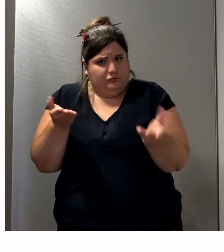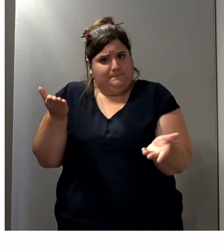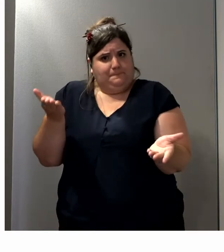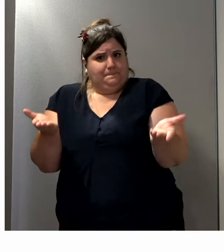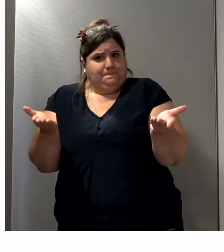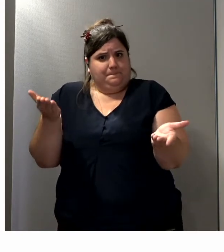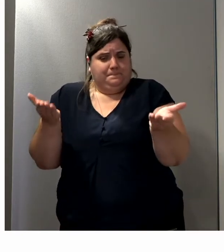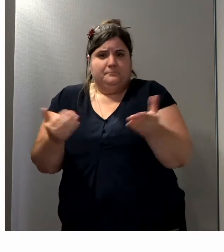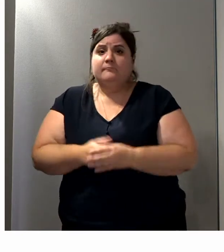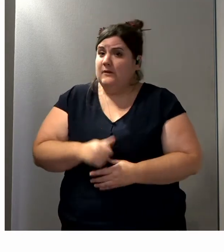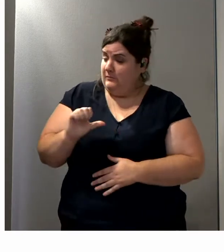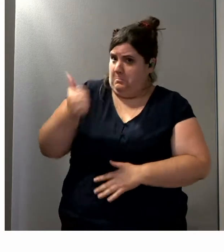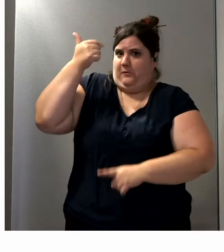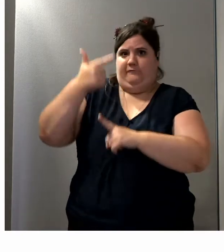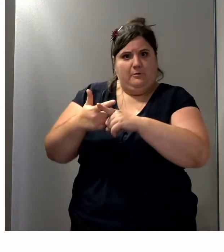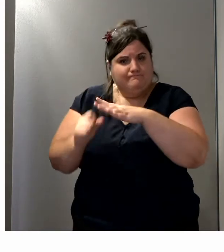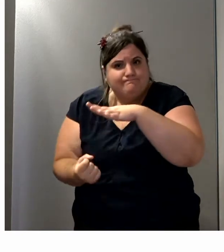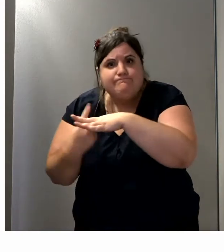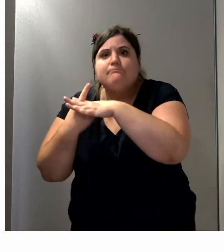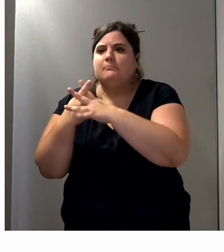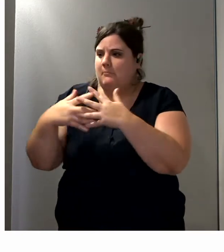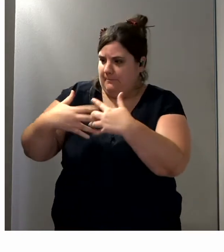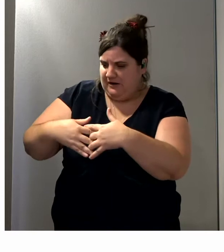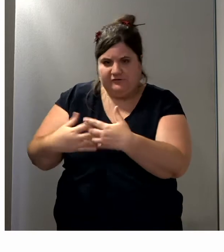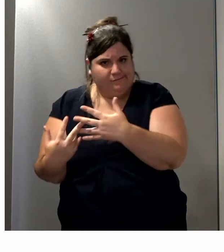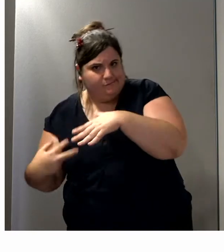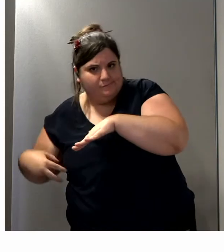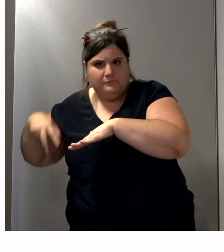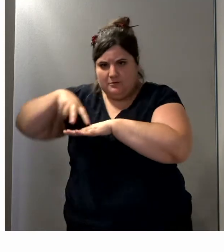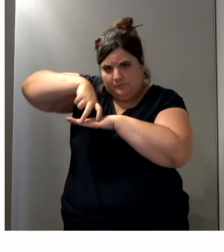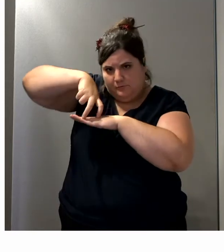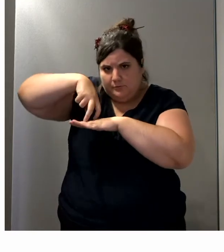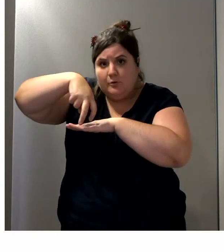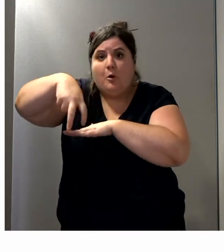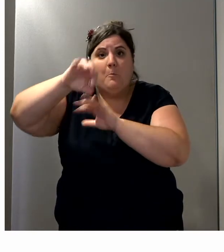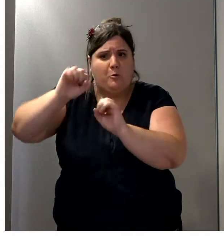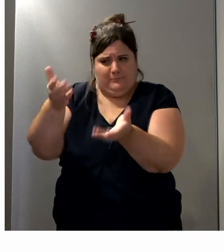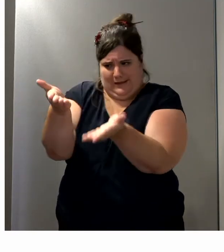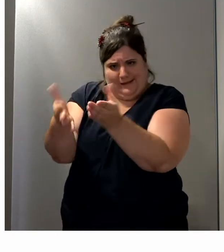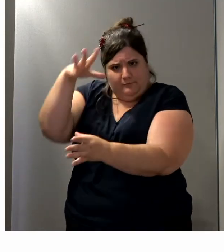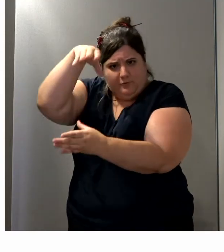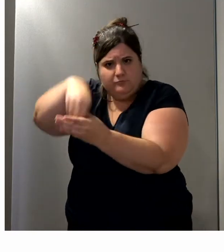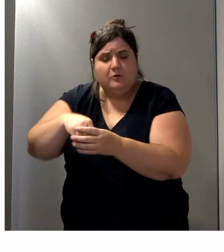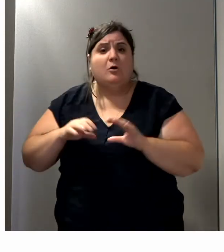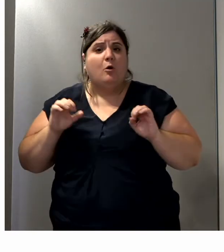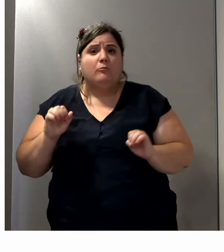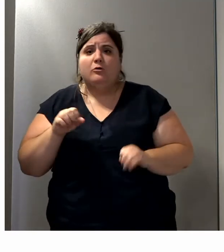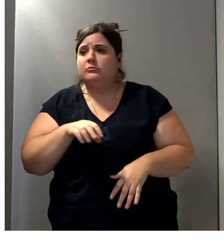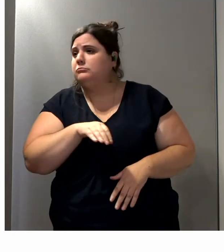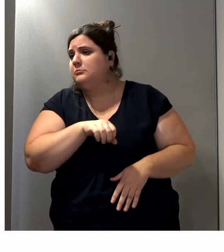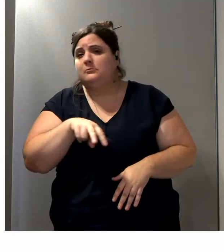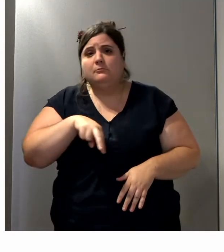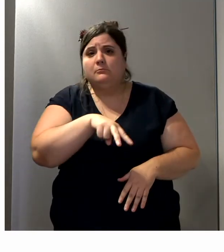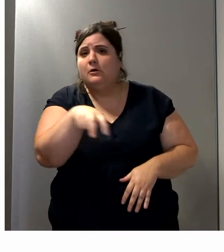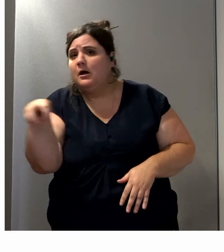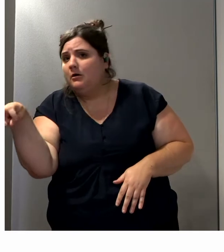de générer son propre équilibre. On peut faire demi-tour, on peut contrôler sa direction, peut marcher en avant, peut marcher en arrière. On peut